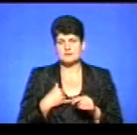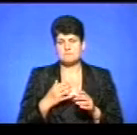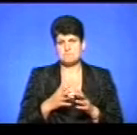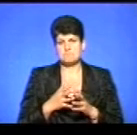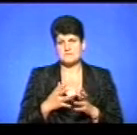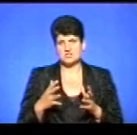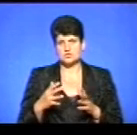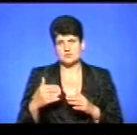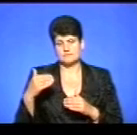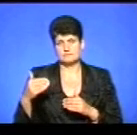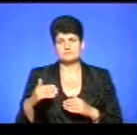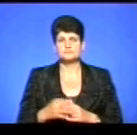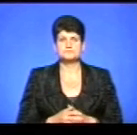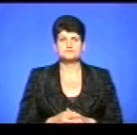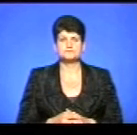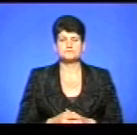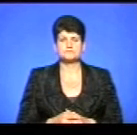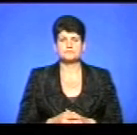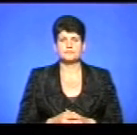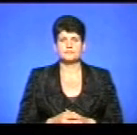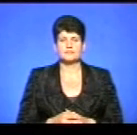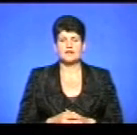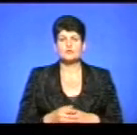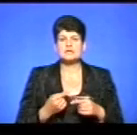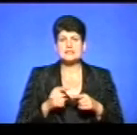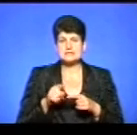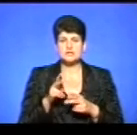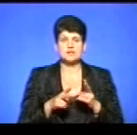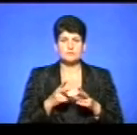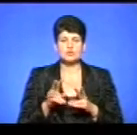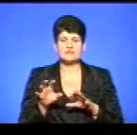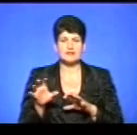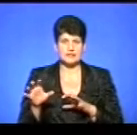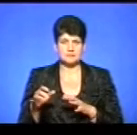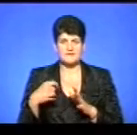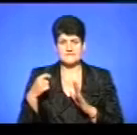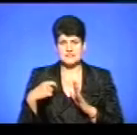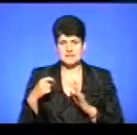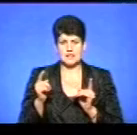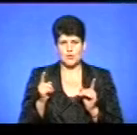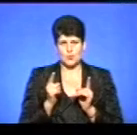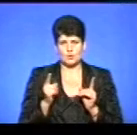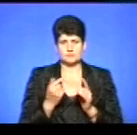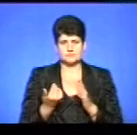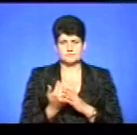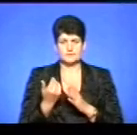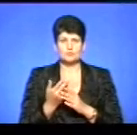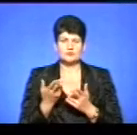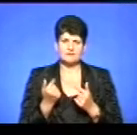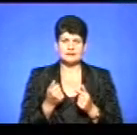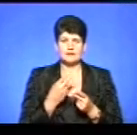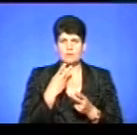навіть на другий план. От, власне, щодо цієї петиції про тварин, ми відзняли короткий сюжет. Тому давайте